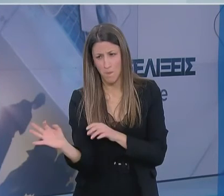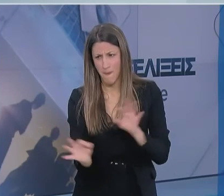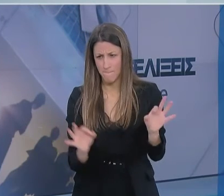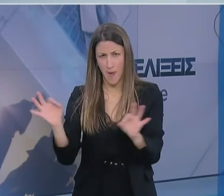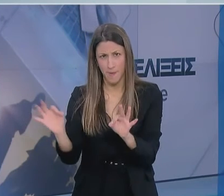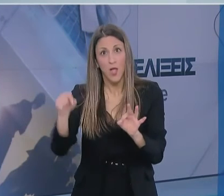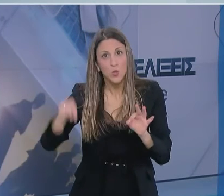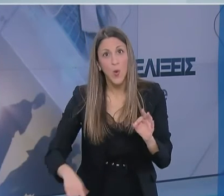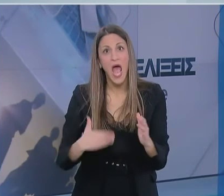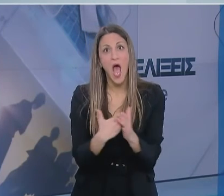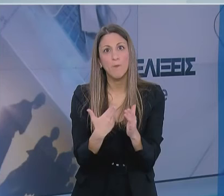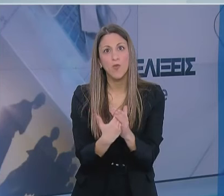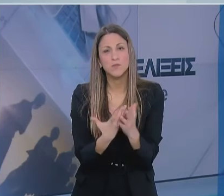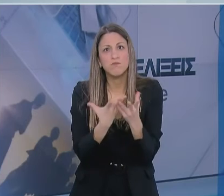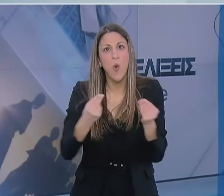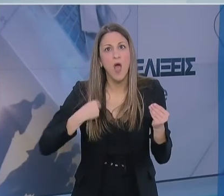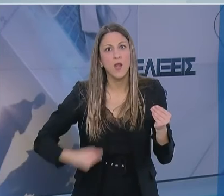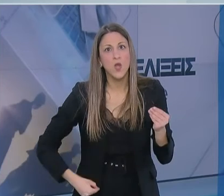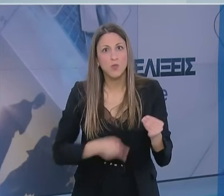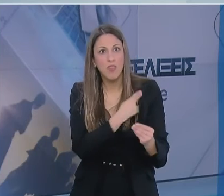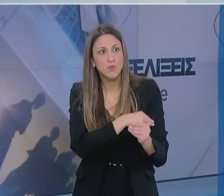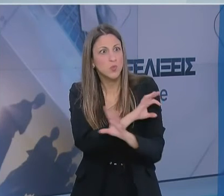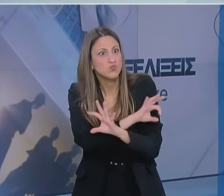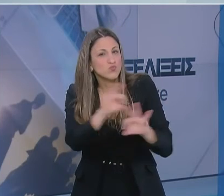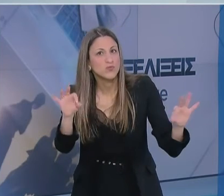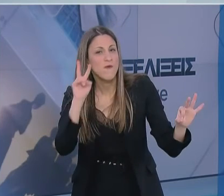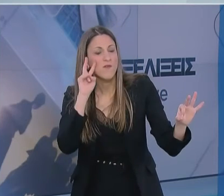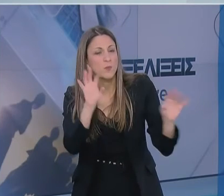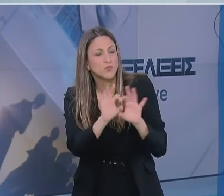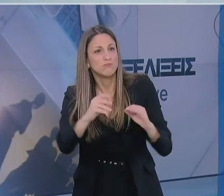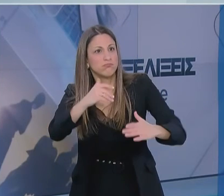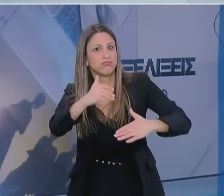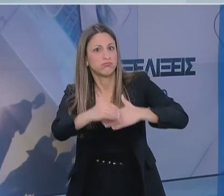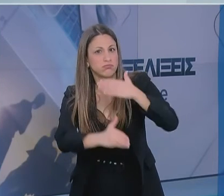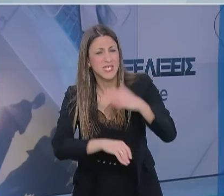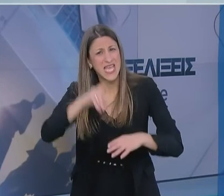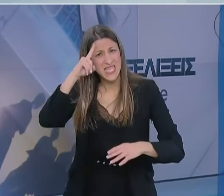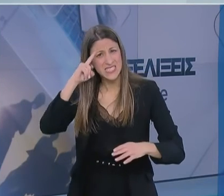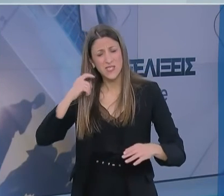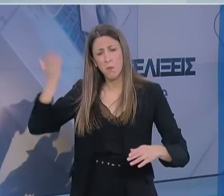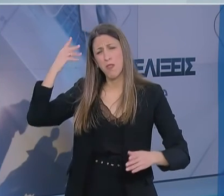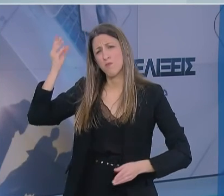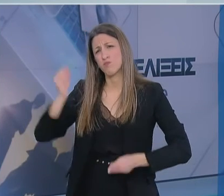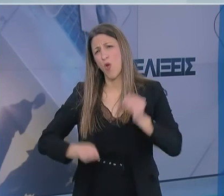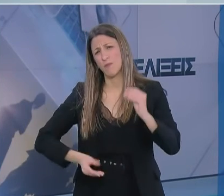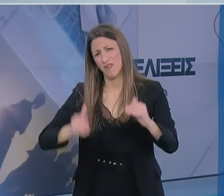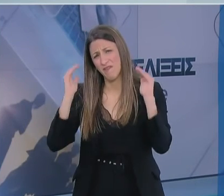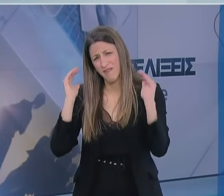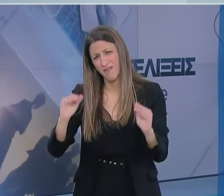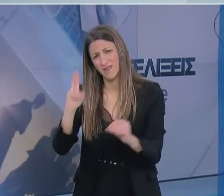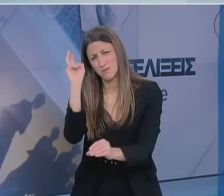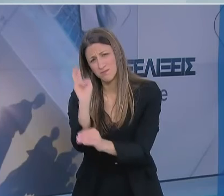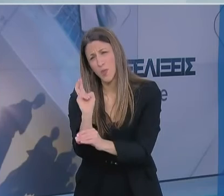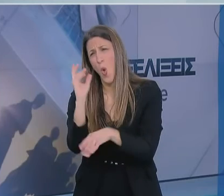πολύ σύντομο χρονικό διάστημα καταφέραμε ως χώρα και ξεπεράσαμε στρεβλώσεις του παρελθόντος, καλύψαμε